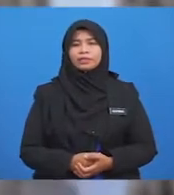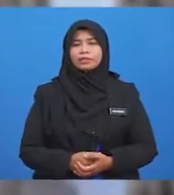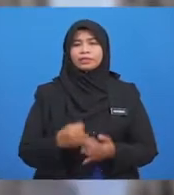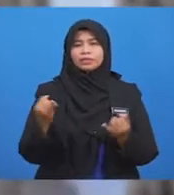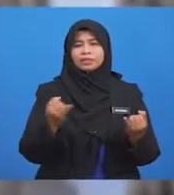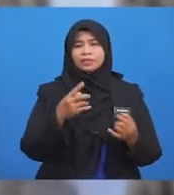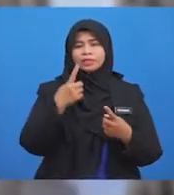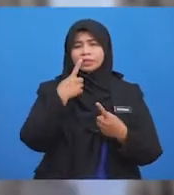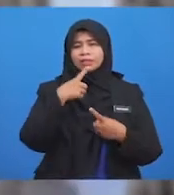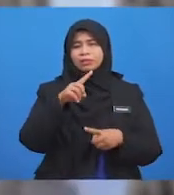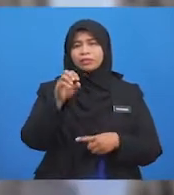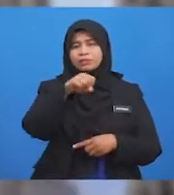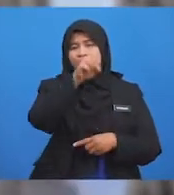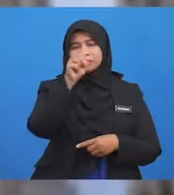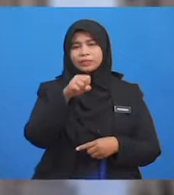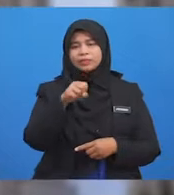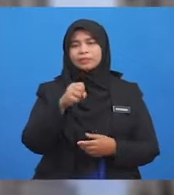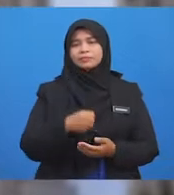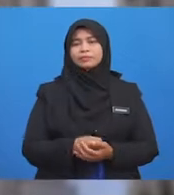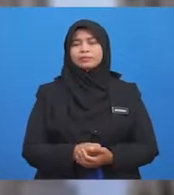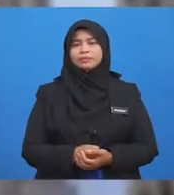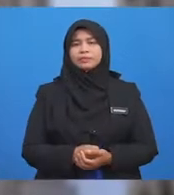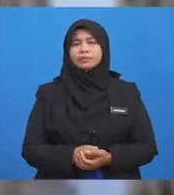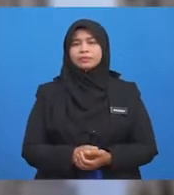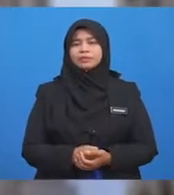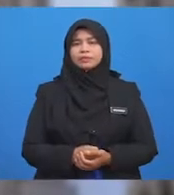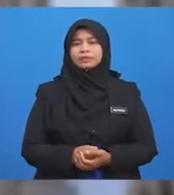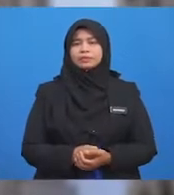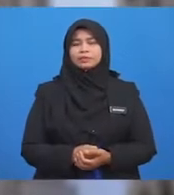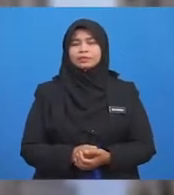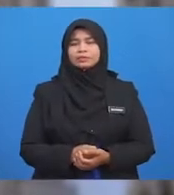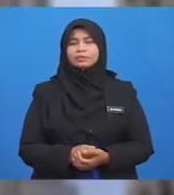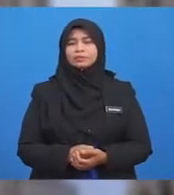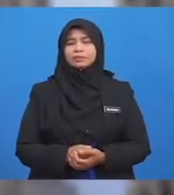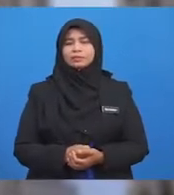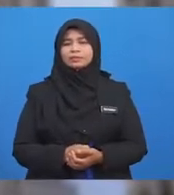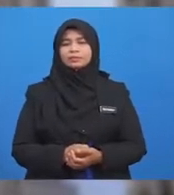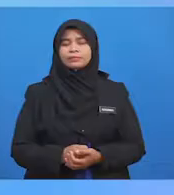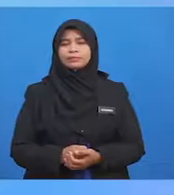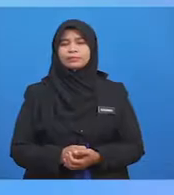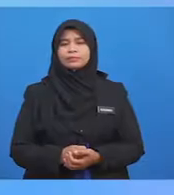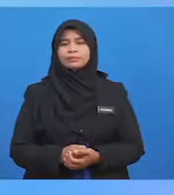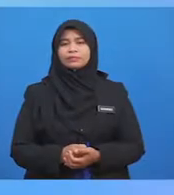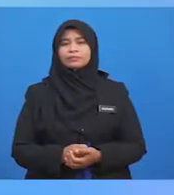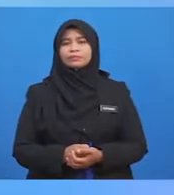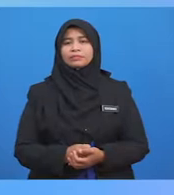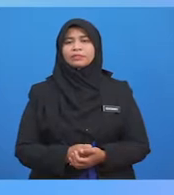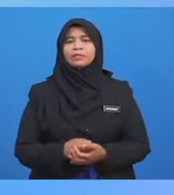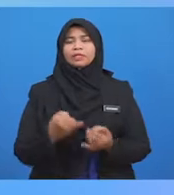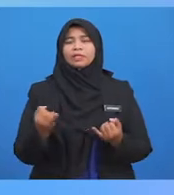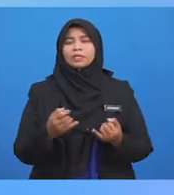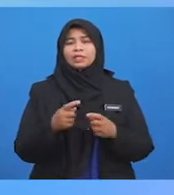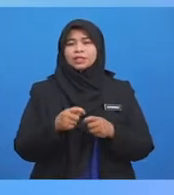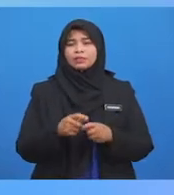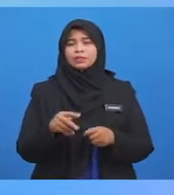jawab Soalan Pengukuhan Ustazah Soalannya Ialah Sila Tentukan